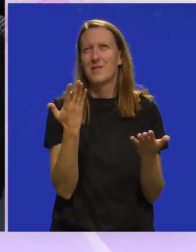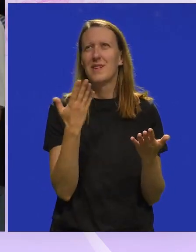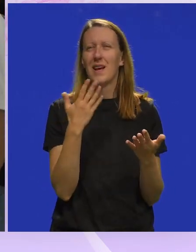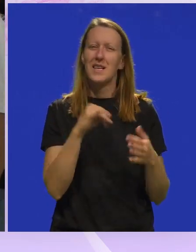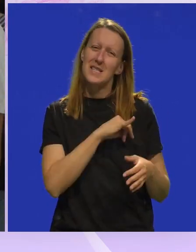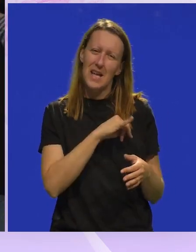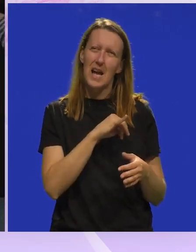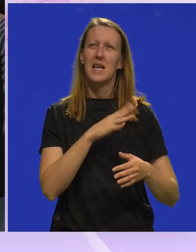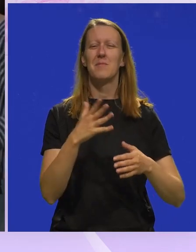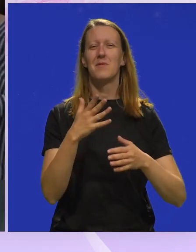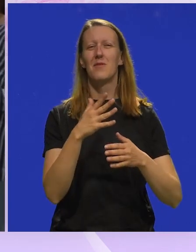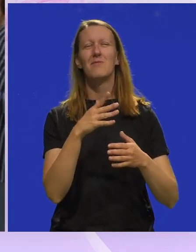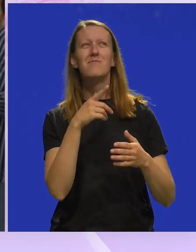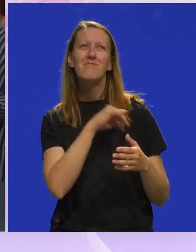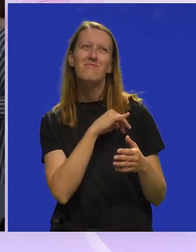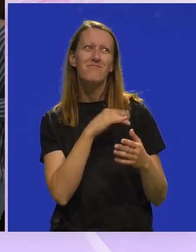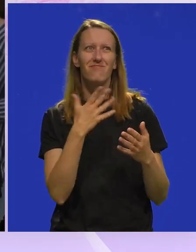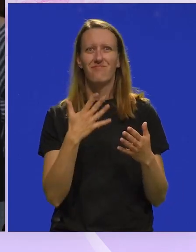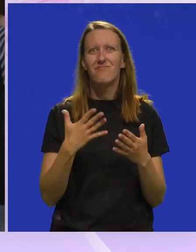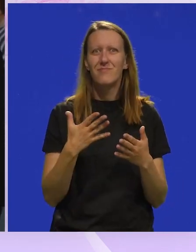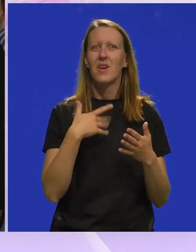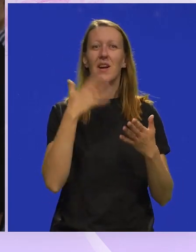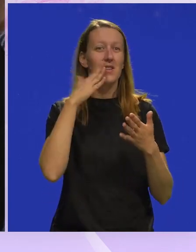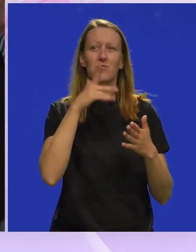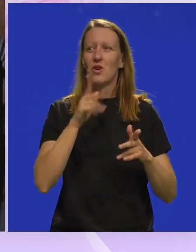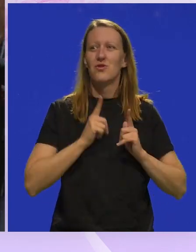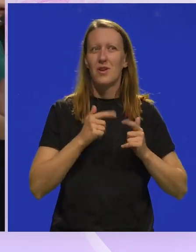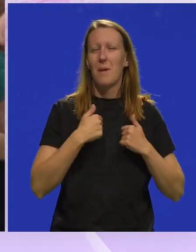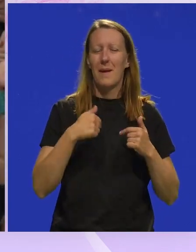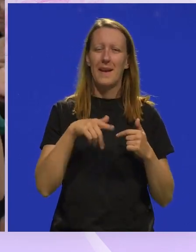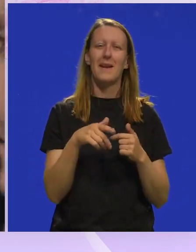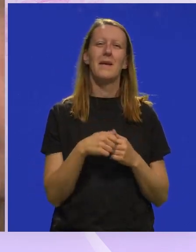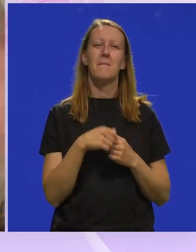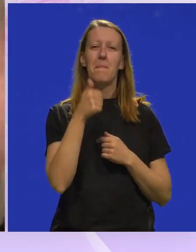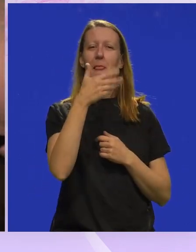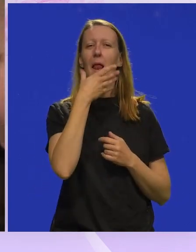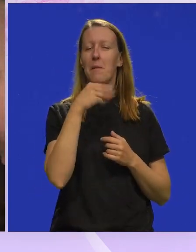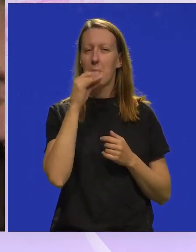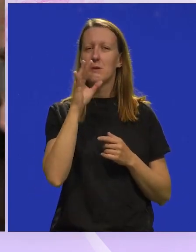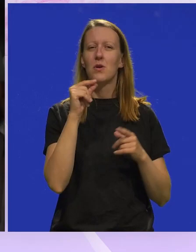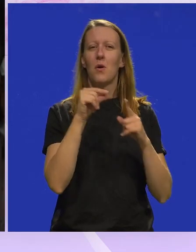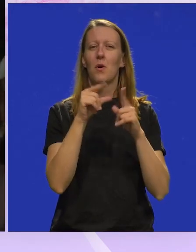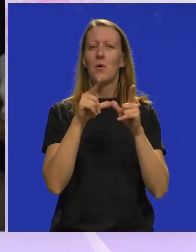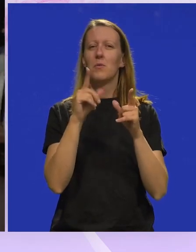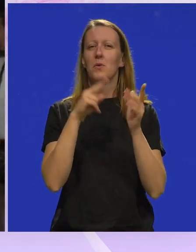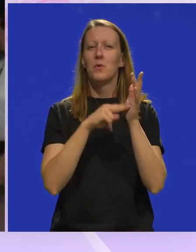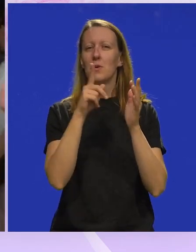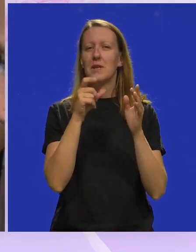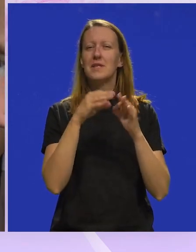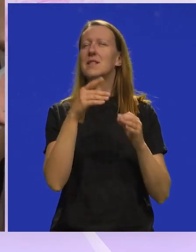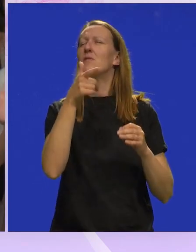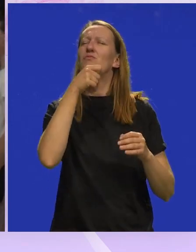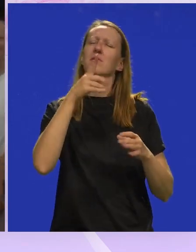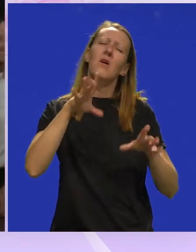zanimljive, intrigantne i ne znam šta je mene čeka u stvari. Jena lipa priča o punicama. Ste se